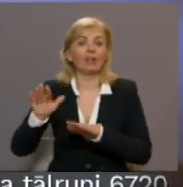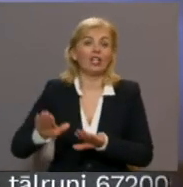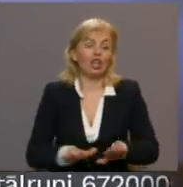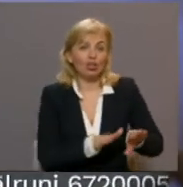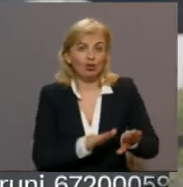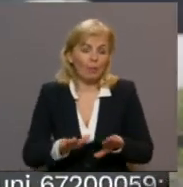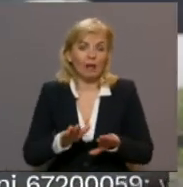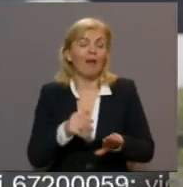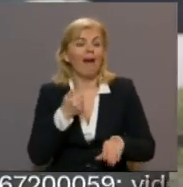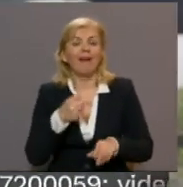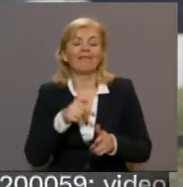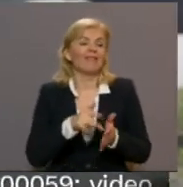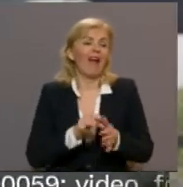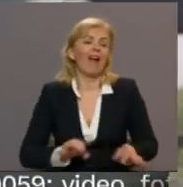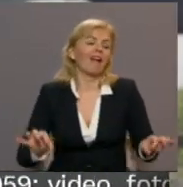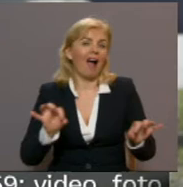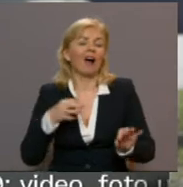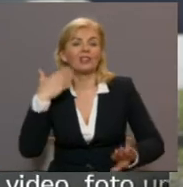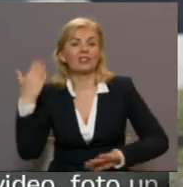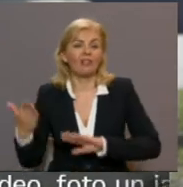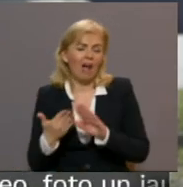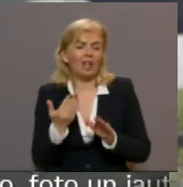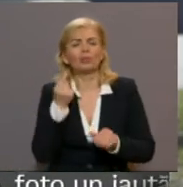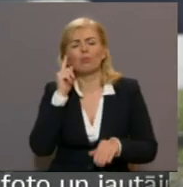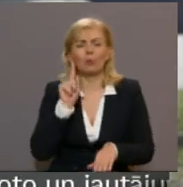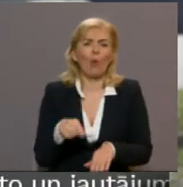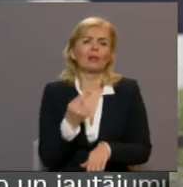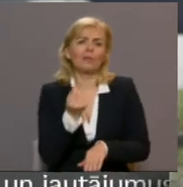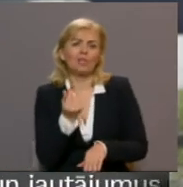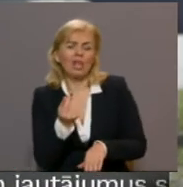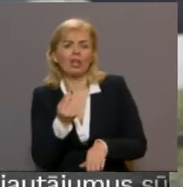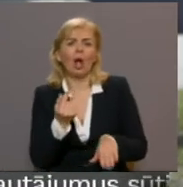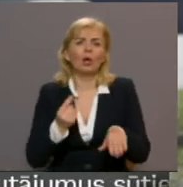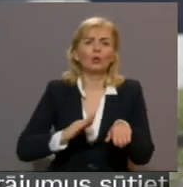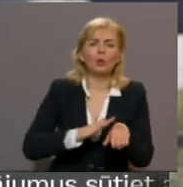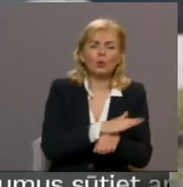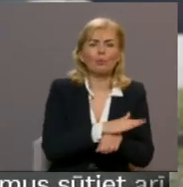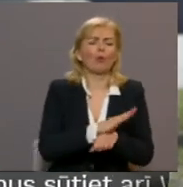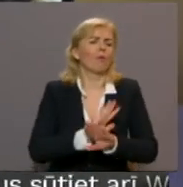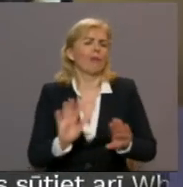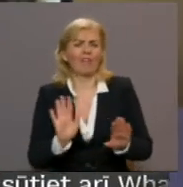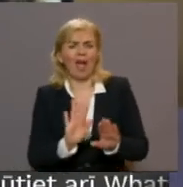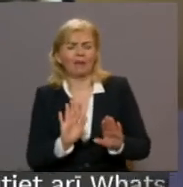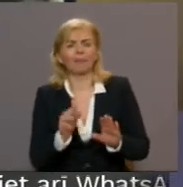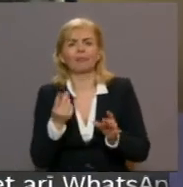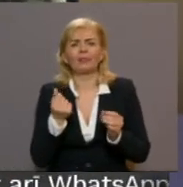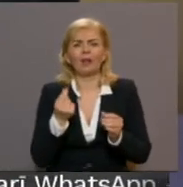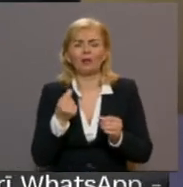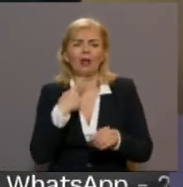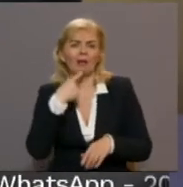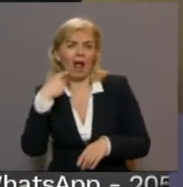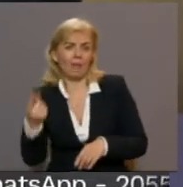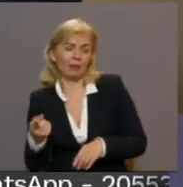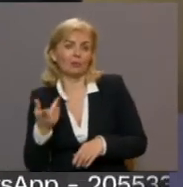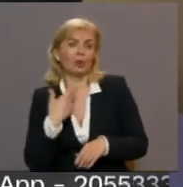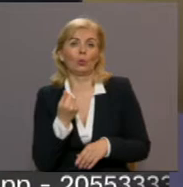nekādas vētras, protams, ir kādi nelieli tādi, varbūt, ka uzbrukumi, neteiksim, bet vienkārši ir kādas replikas, bet